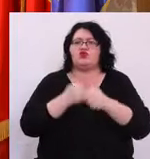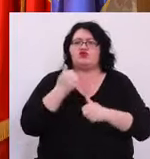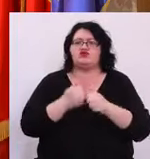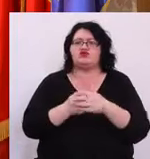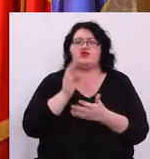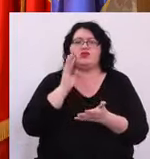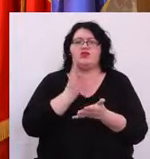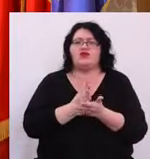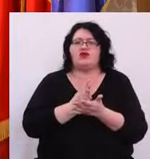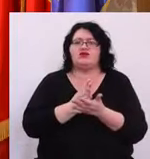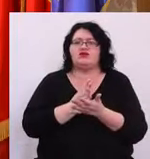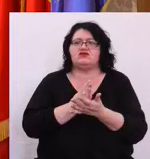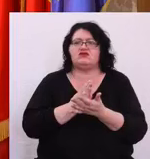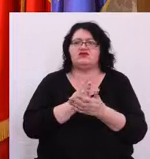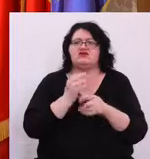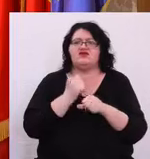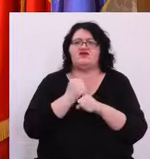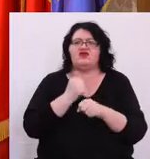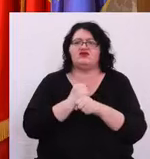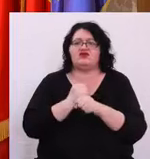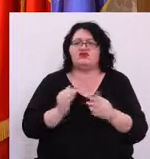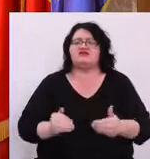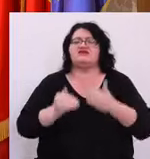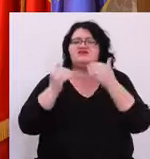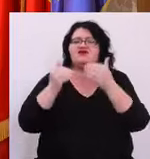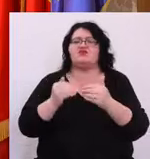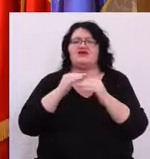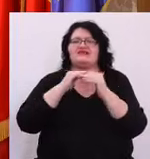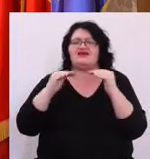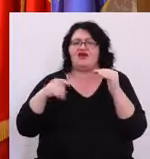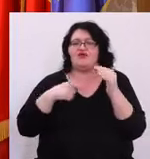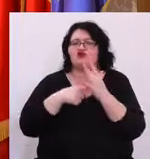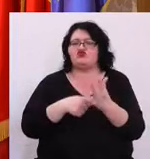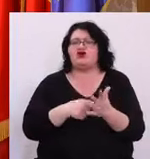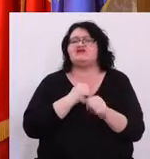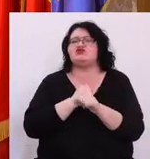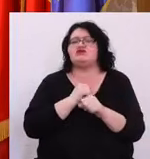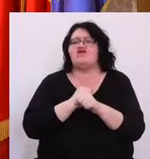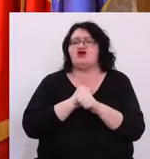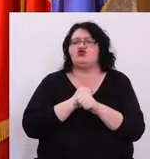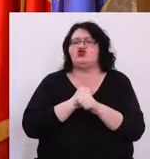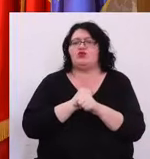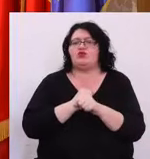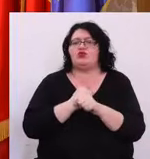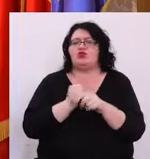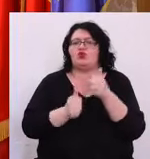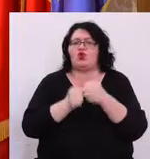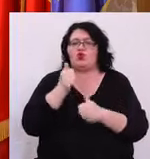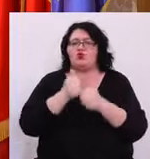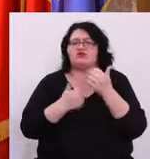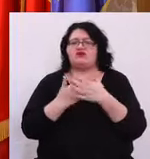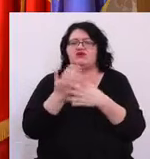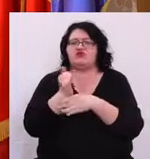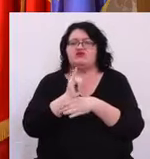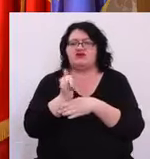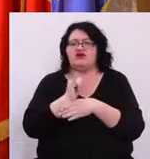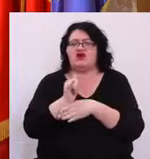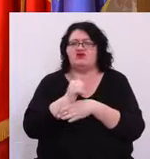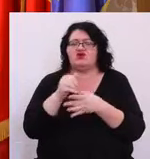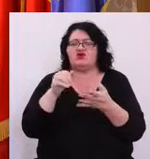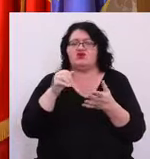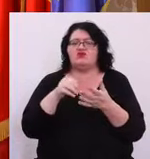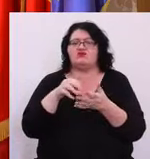Și ne-am hotărât să sărim peste această etapă Și să demarăm concursul Inclusiv pentru directorul